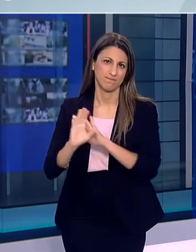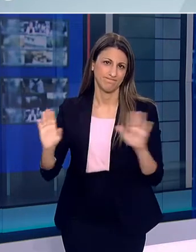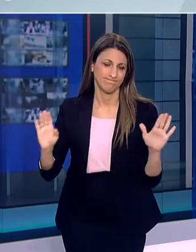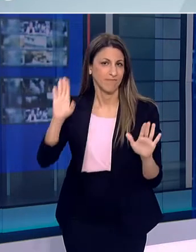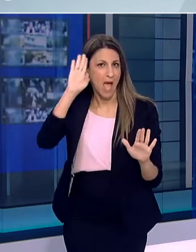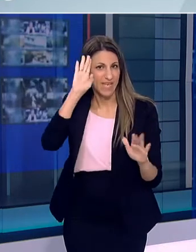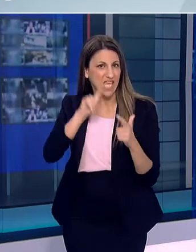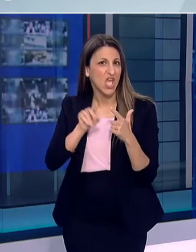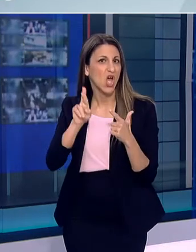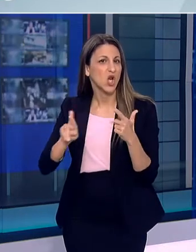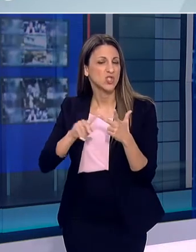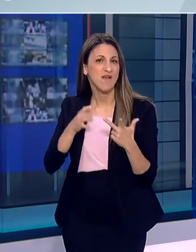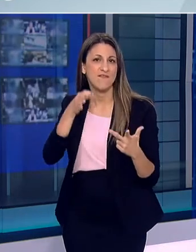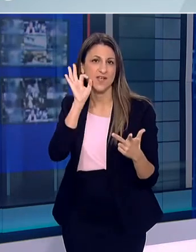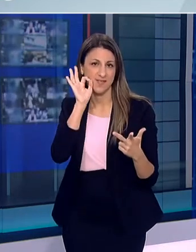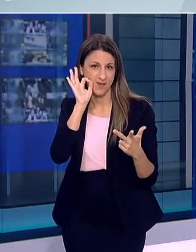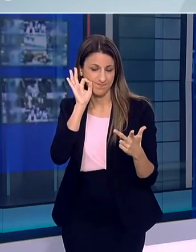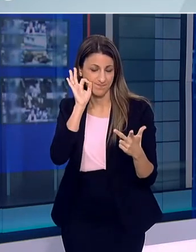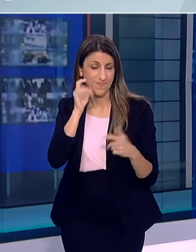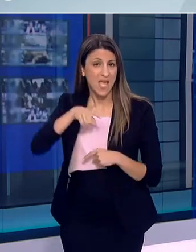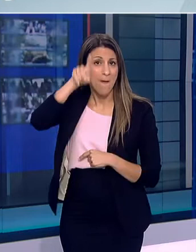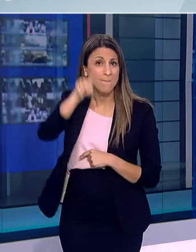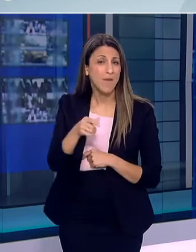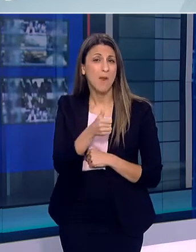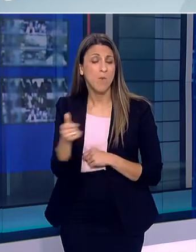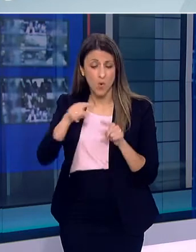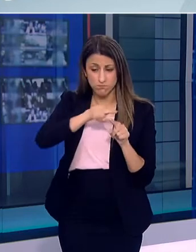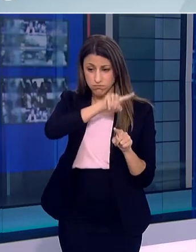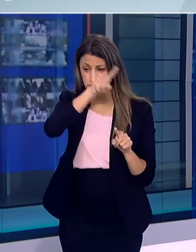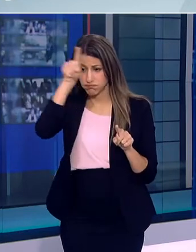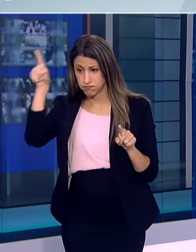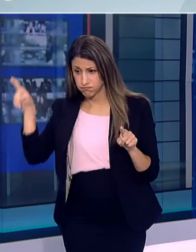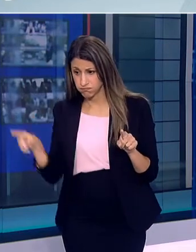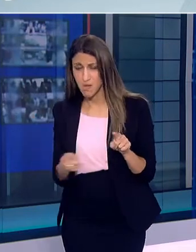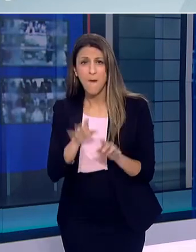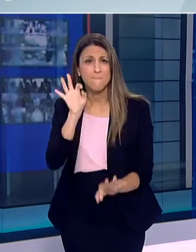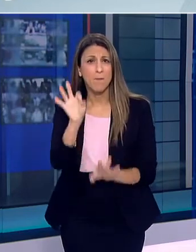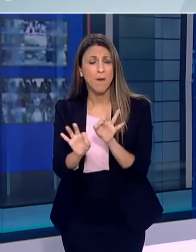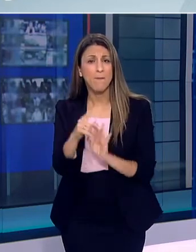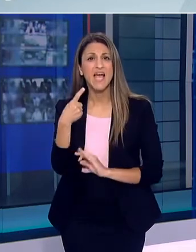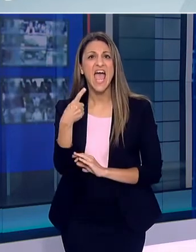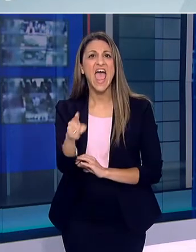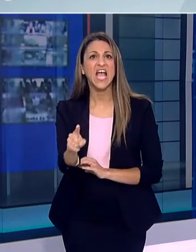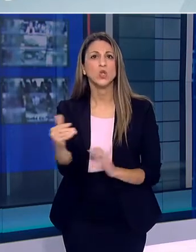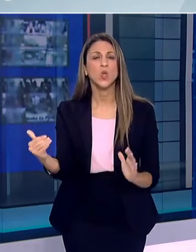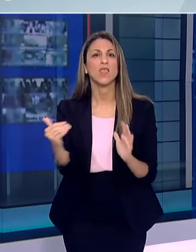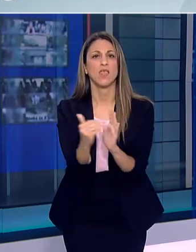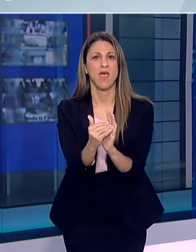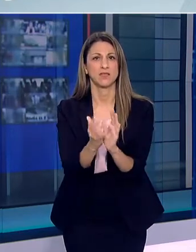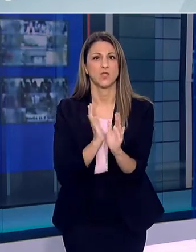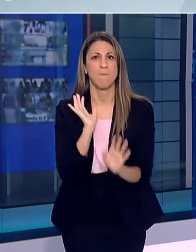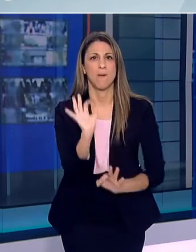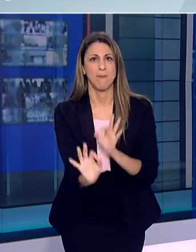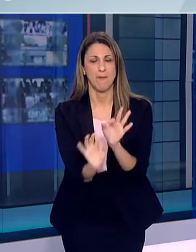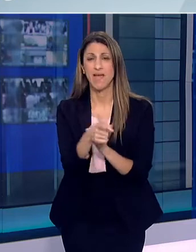Ενώ μόλις εντός 24 ωρών έχουν καταγραφεί περισσότερες από 100.000 περιπτώσεις της νόσου.